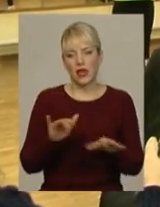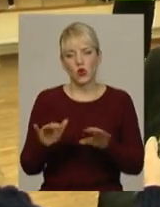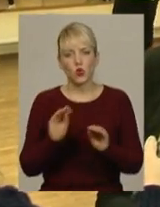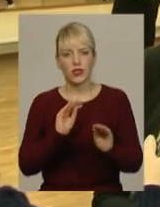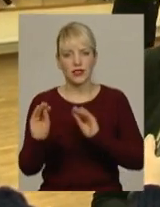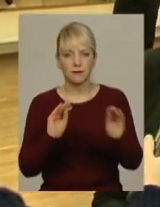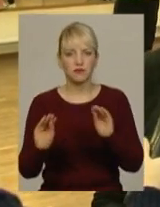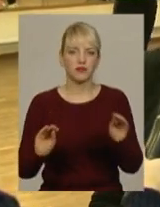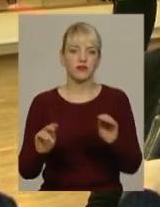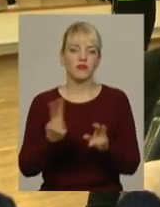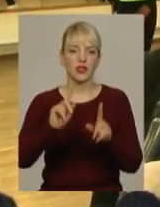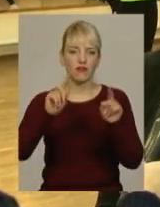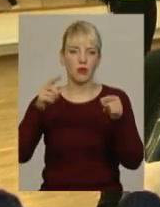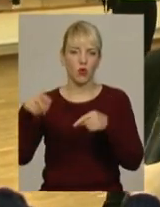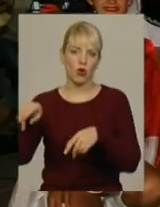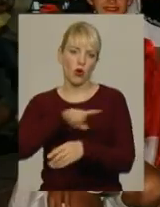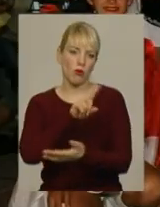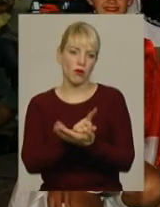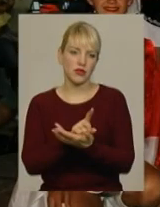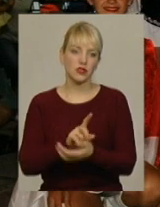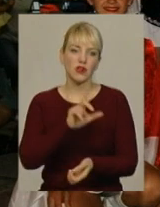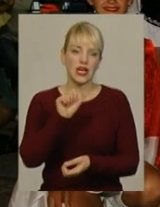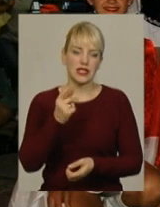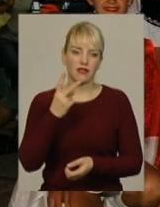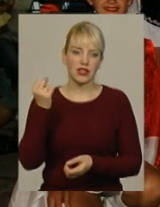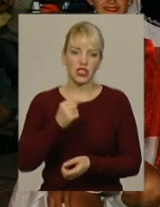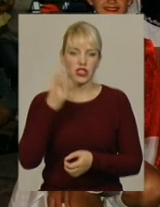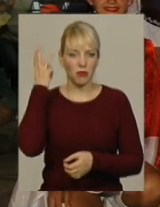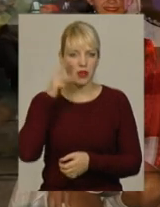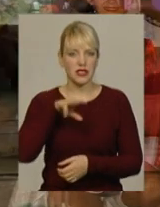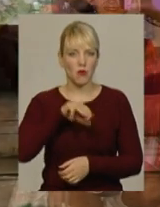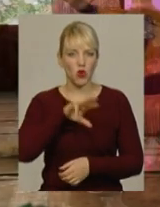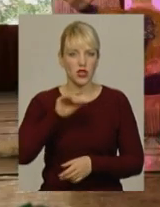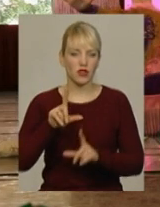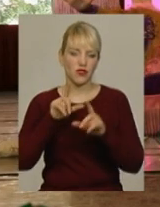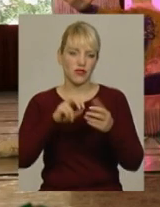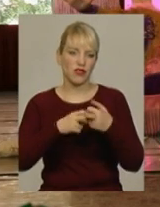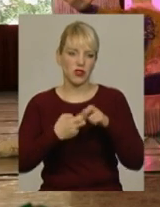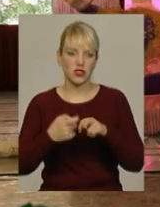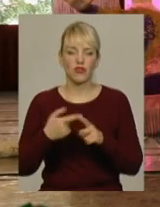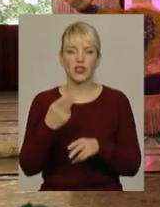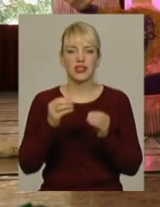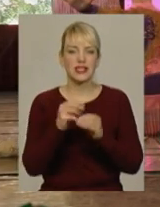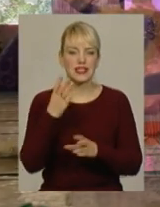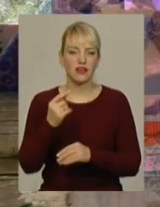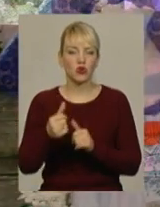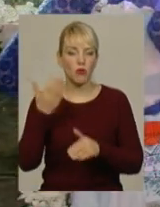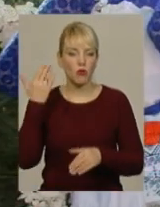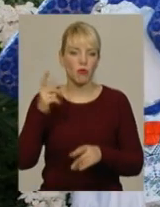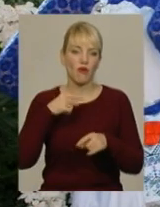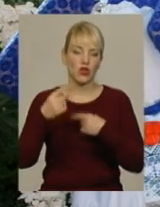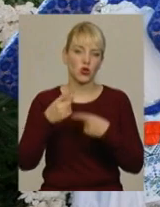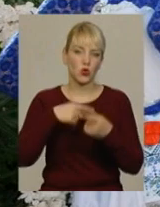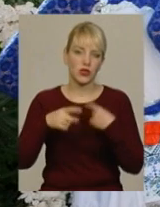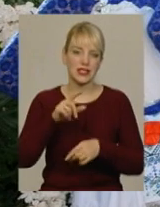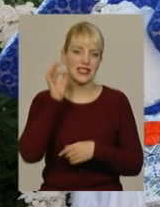по вимогам мають бути обов'язкові. За два тижні хмельницькі мажоретки вирушають на Франківщину. Вони десять днів тому повернулися з Німеччини з